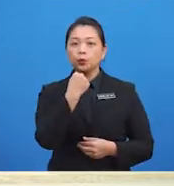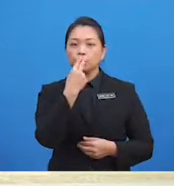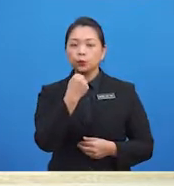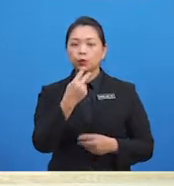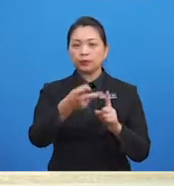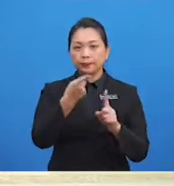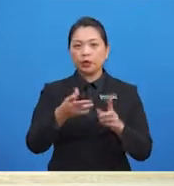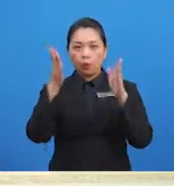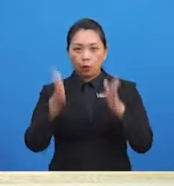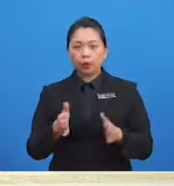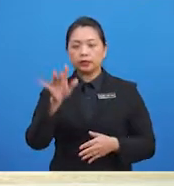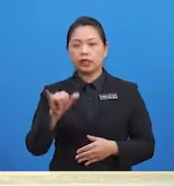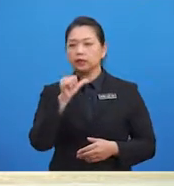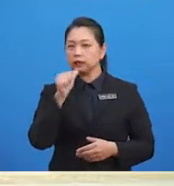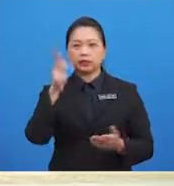anda